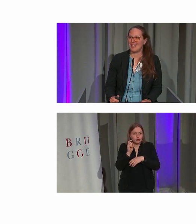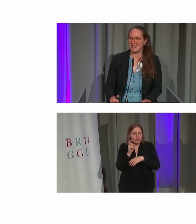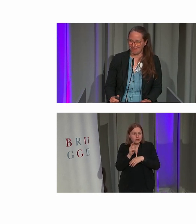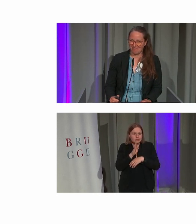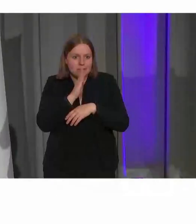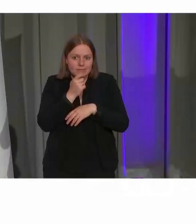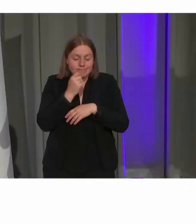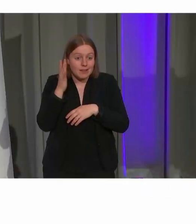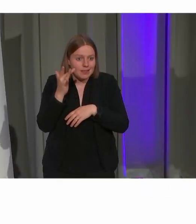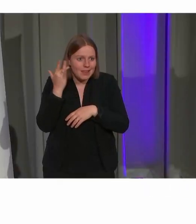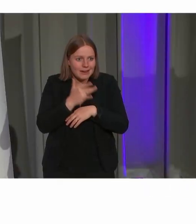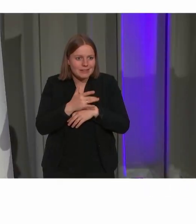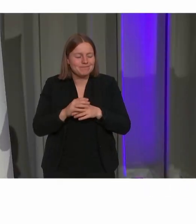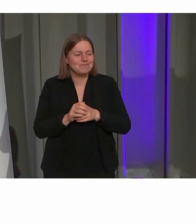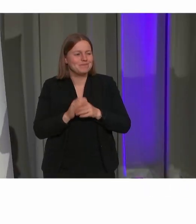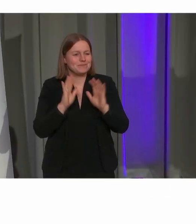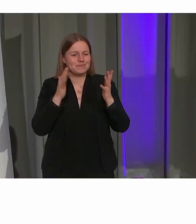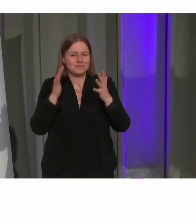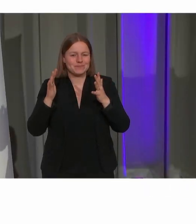zal smaken.